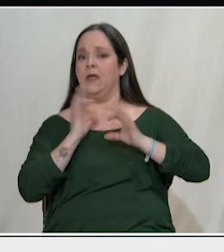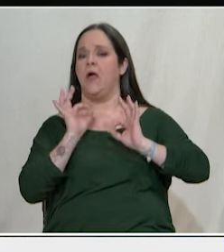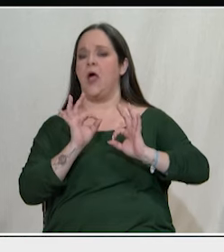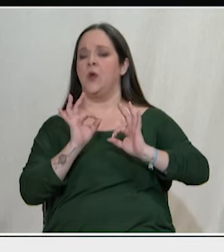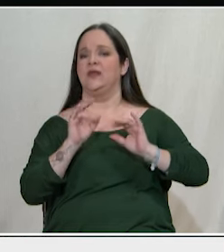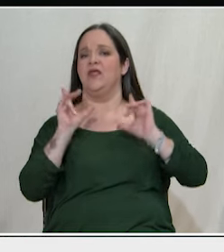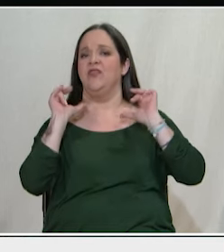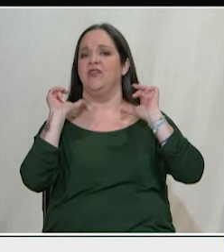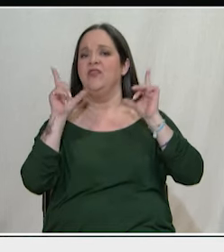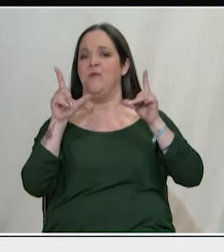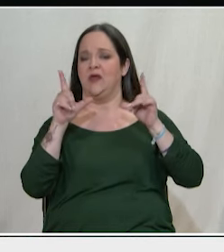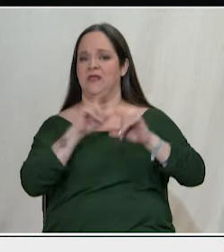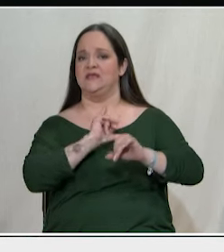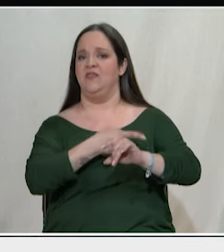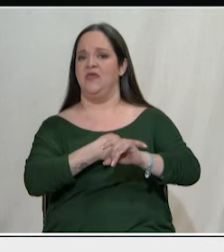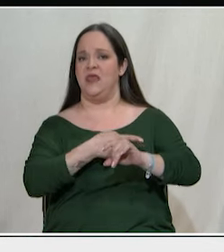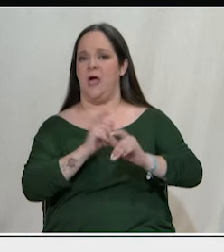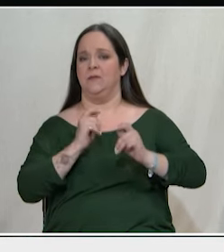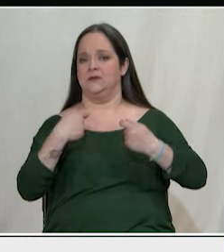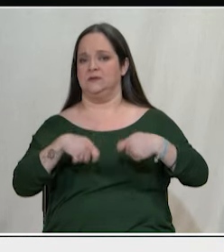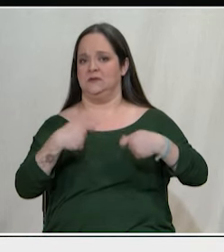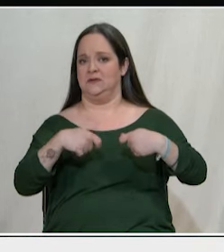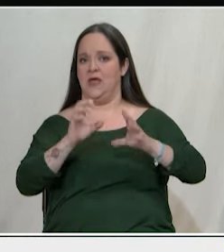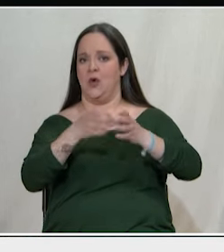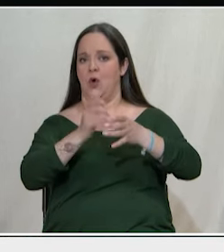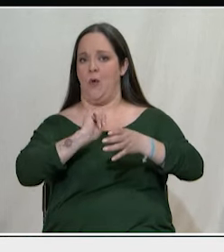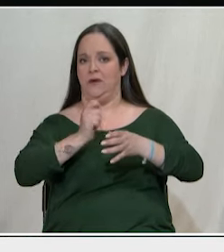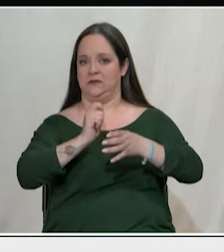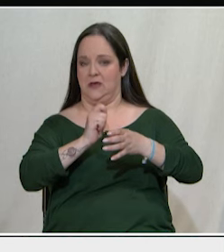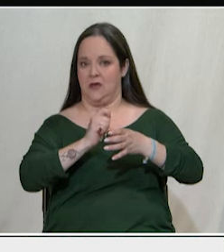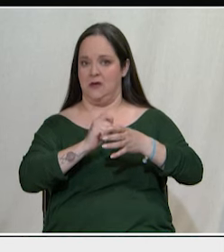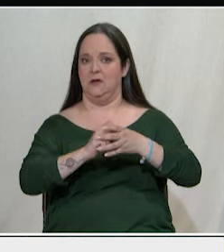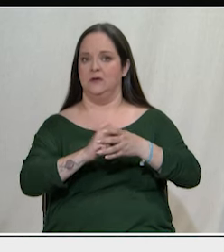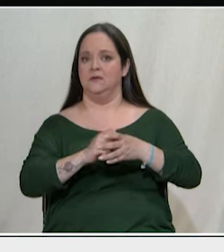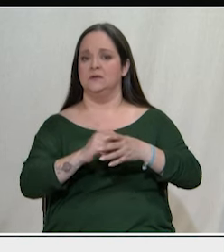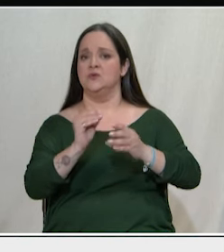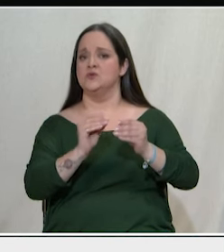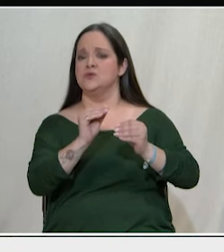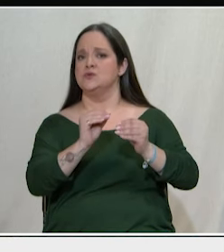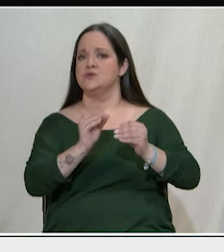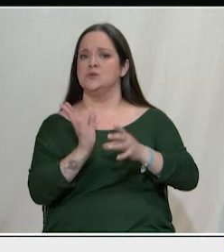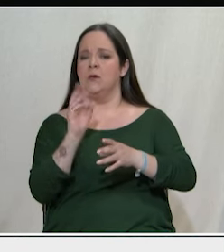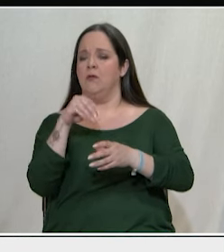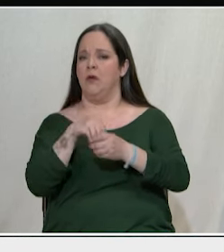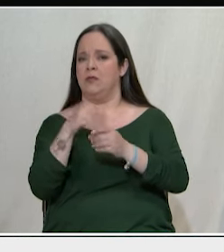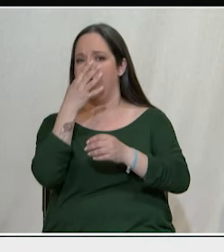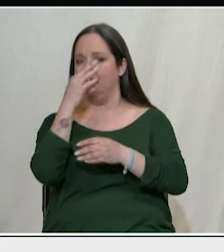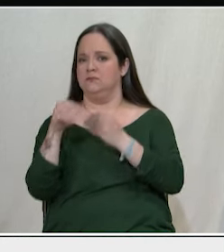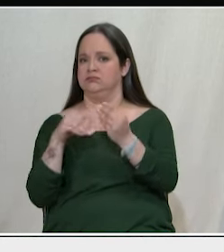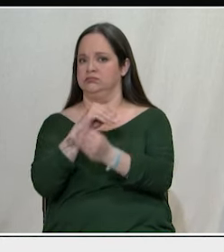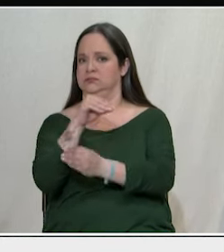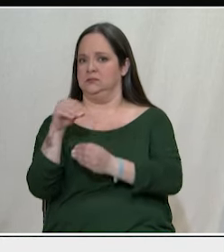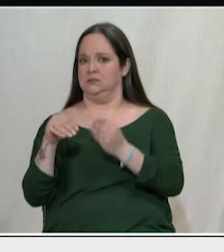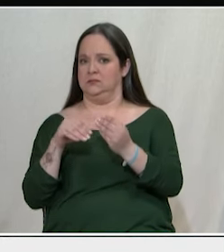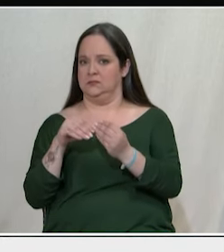αστικές δυνάμεις και κόμματα που είναι τόσο πολύ βουτυγμένα στην ανυποληψία και στην